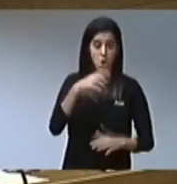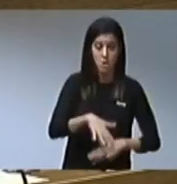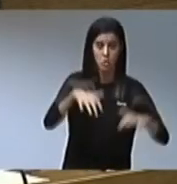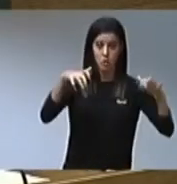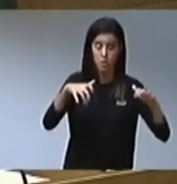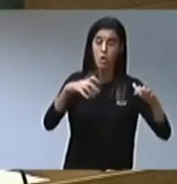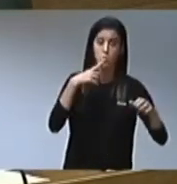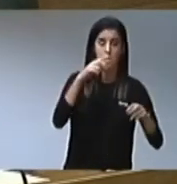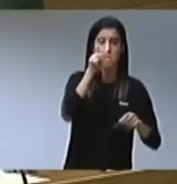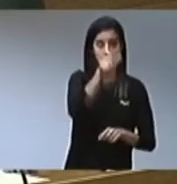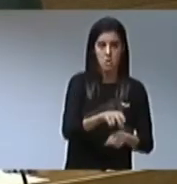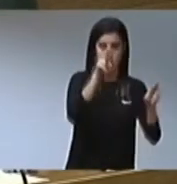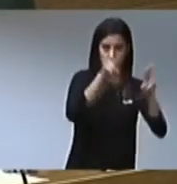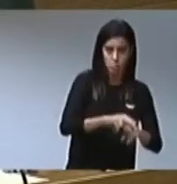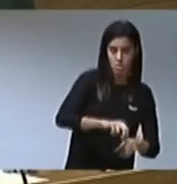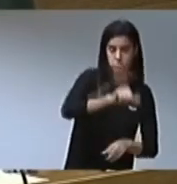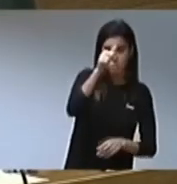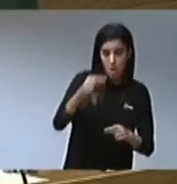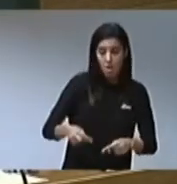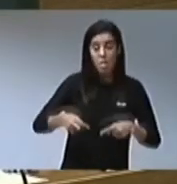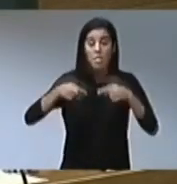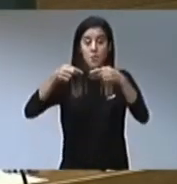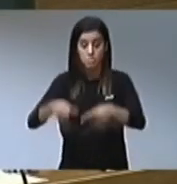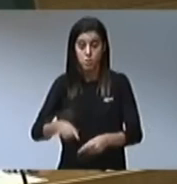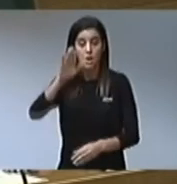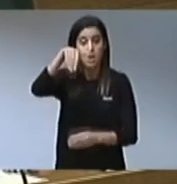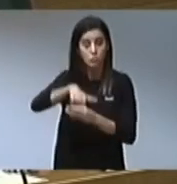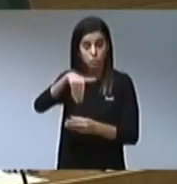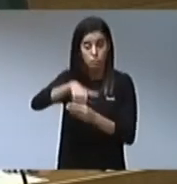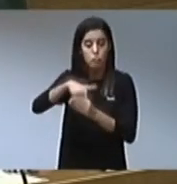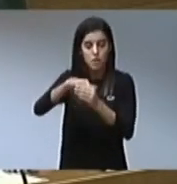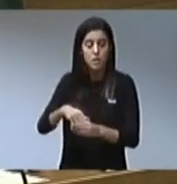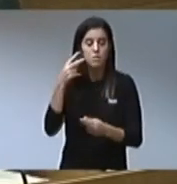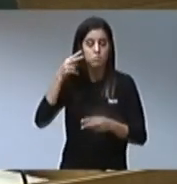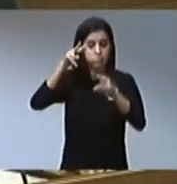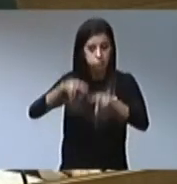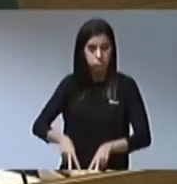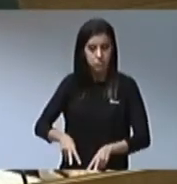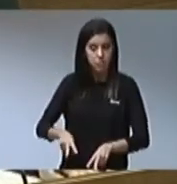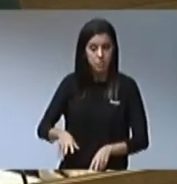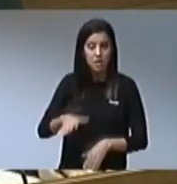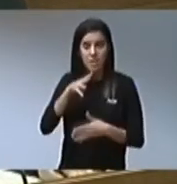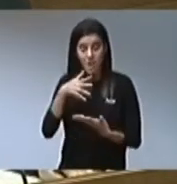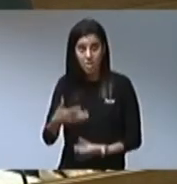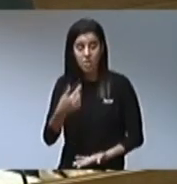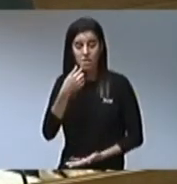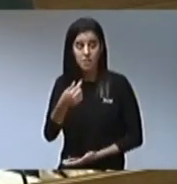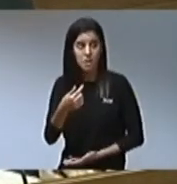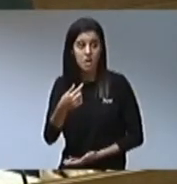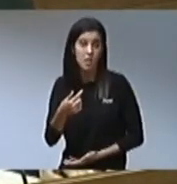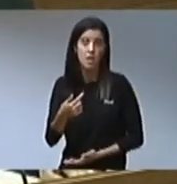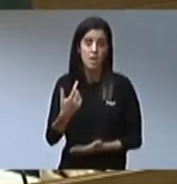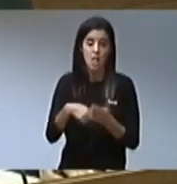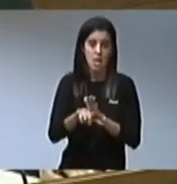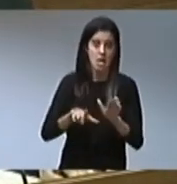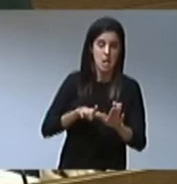Segons vostès, són un govern criminal quan el que vostès demanen precisament és que es acometen crims contra la